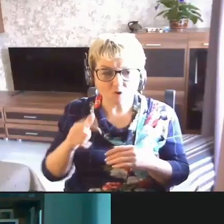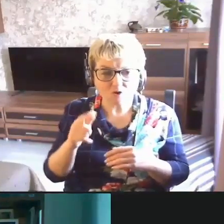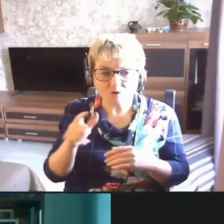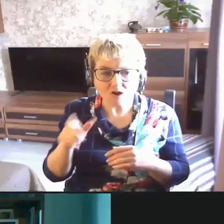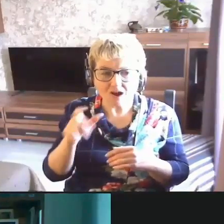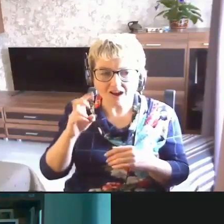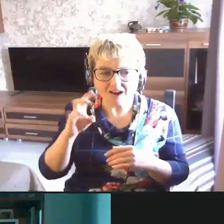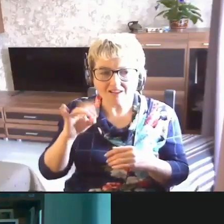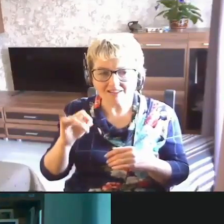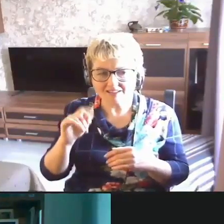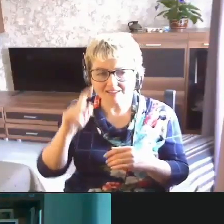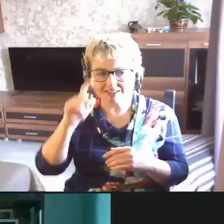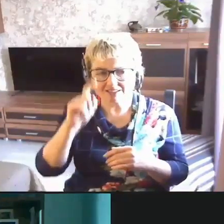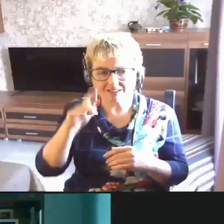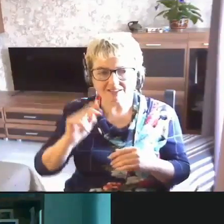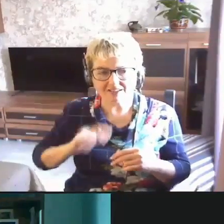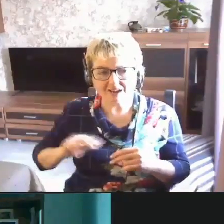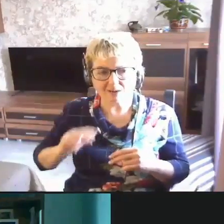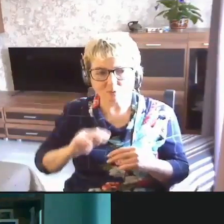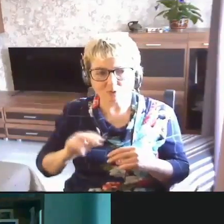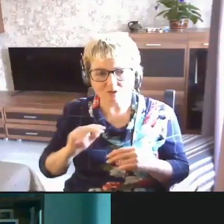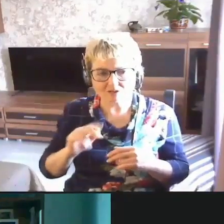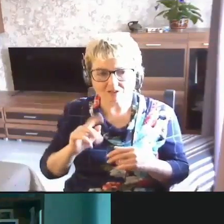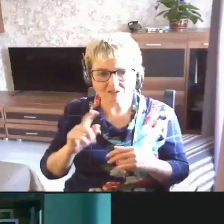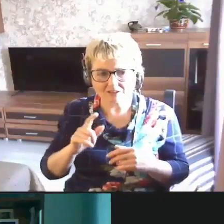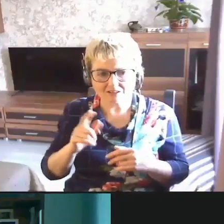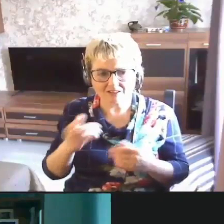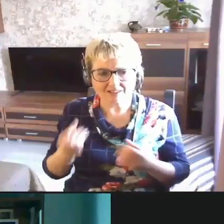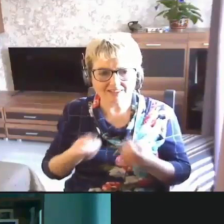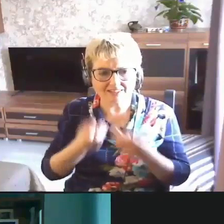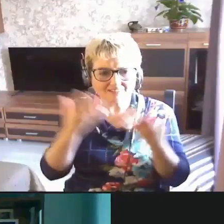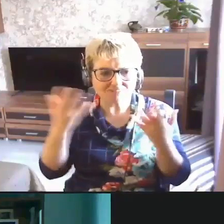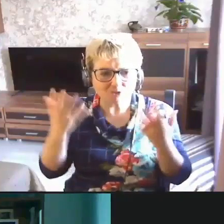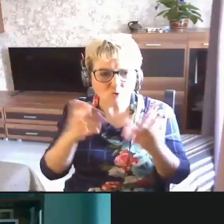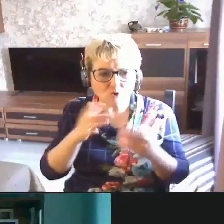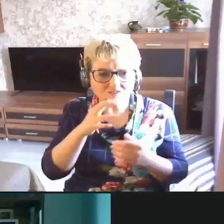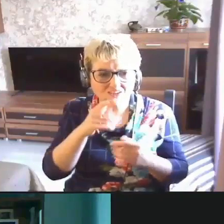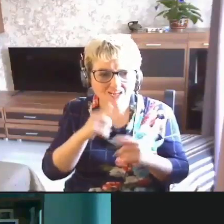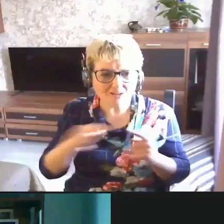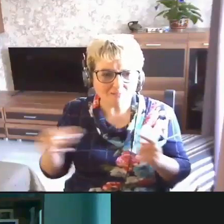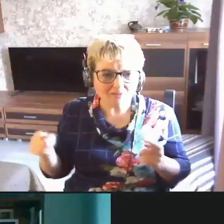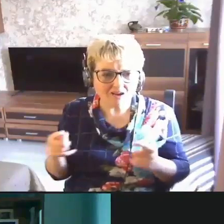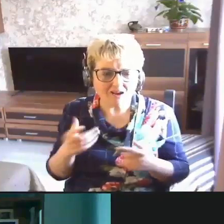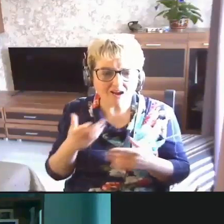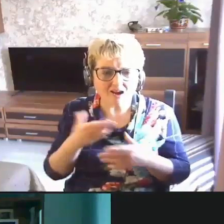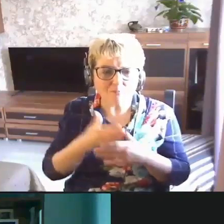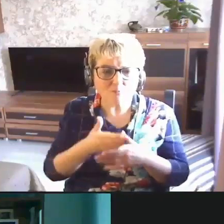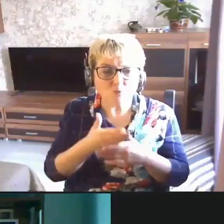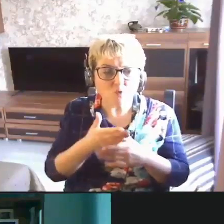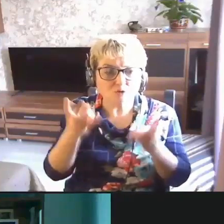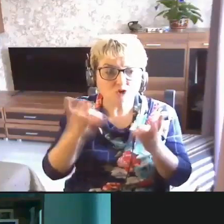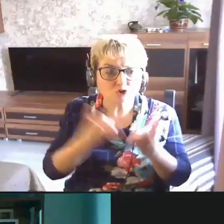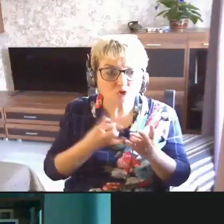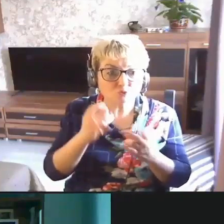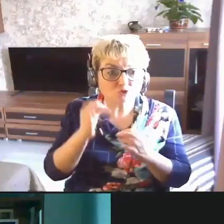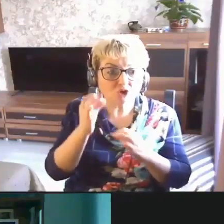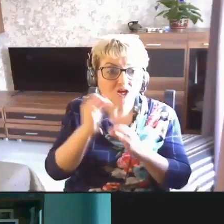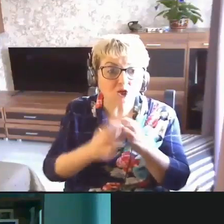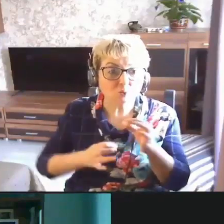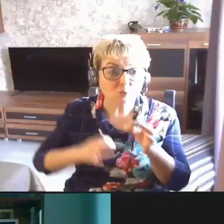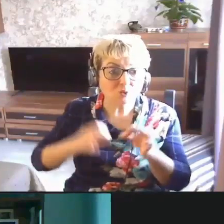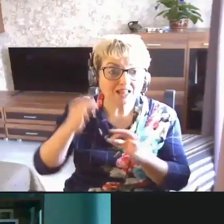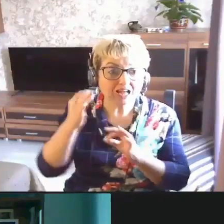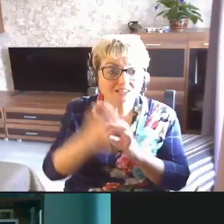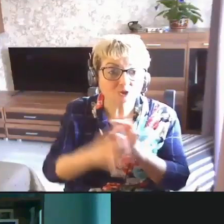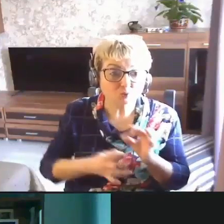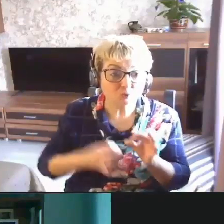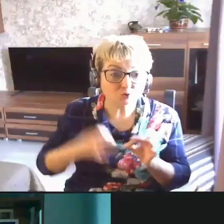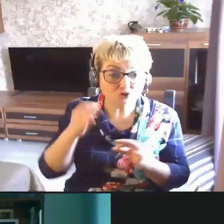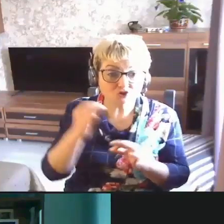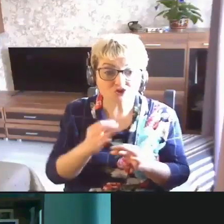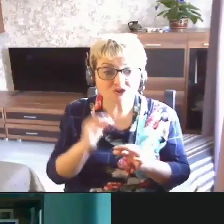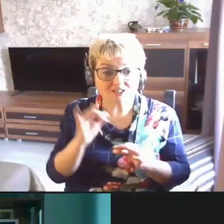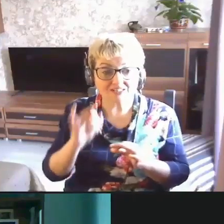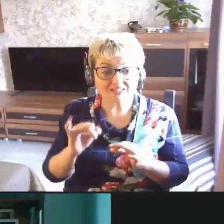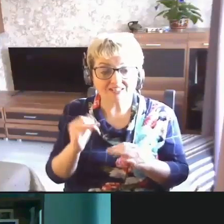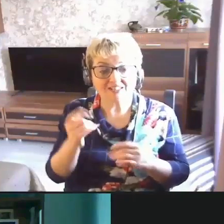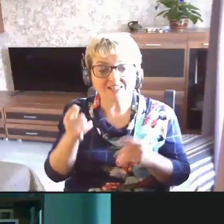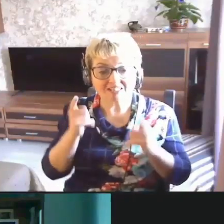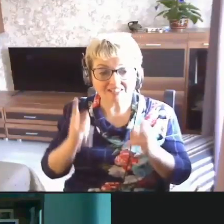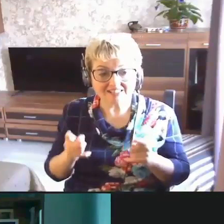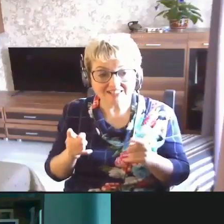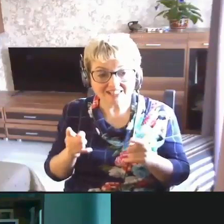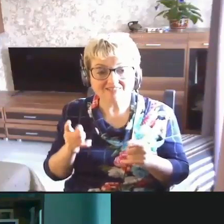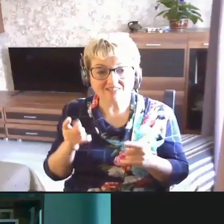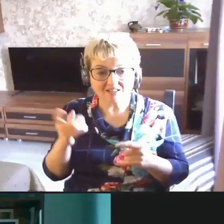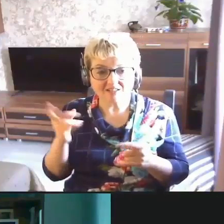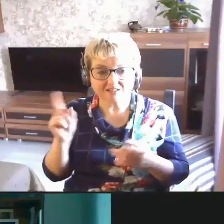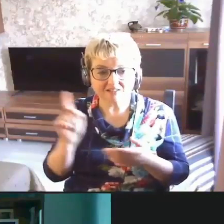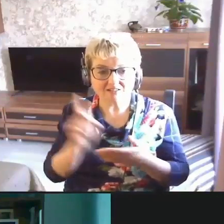но они, понятно, работают только в дневное время, а помощь нужна круглосуточная и, естественно,